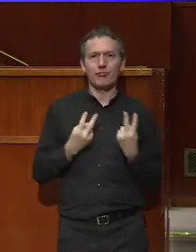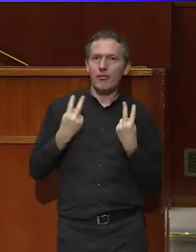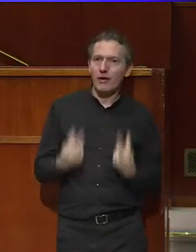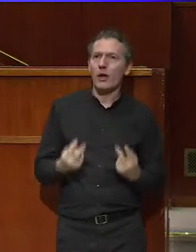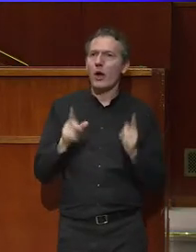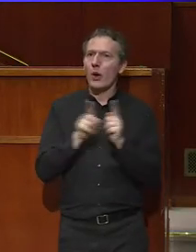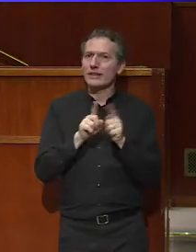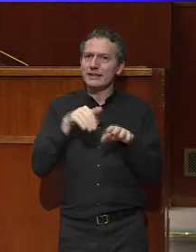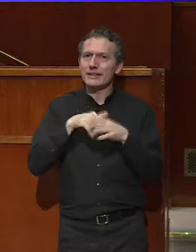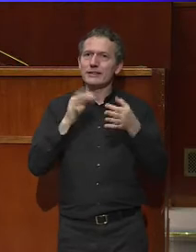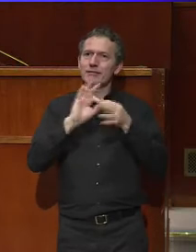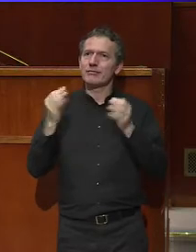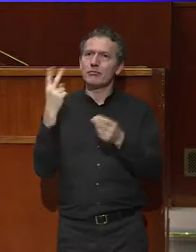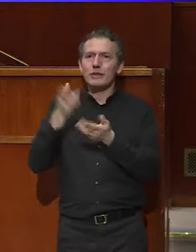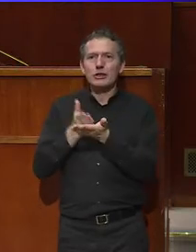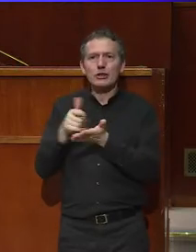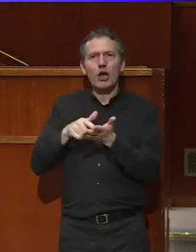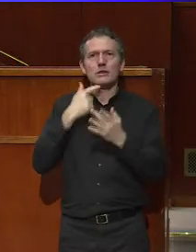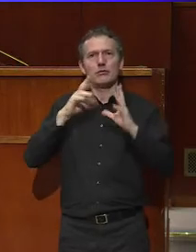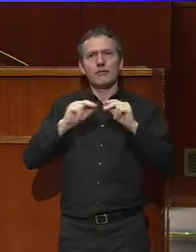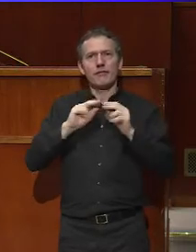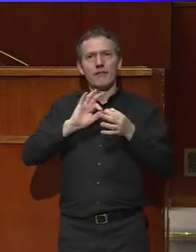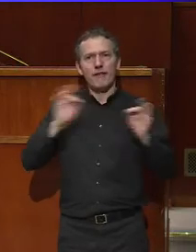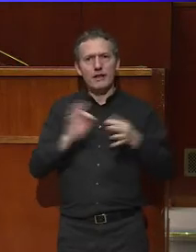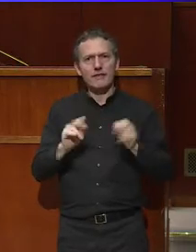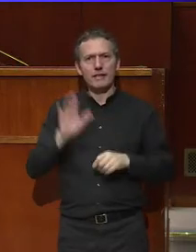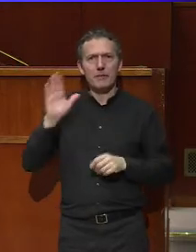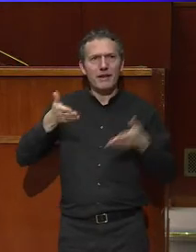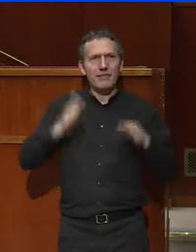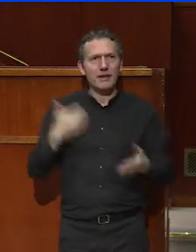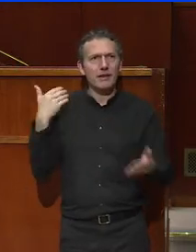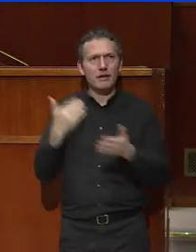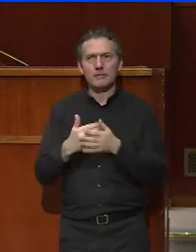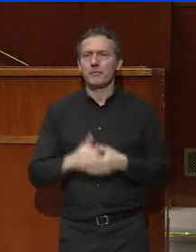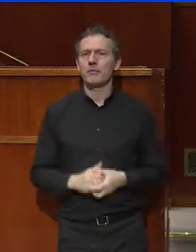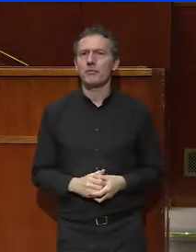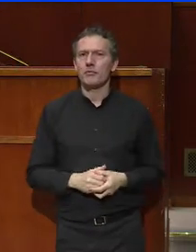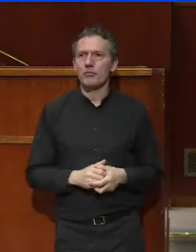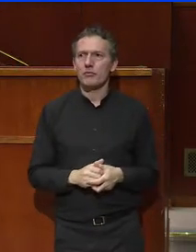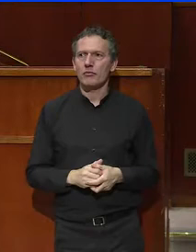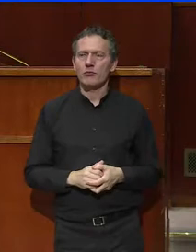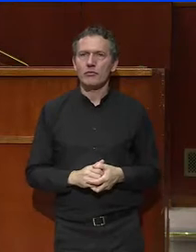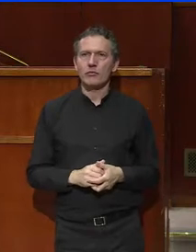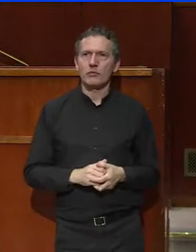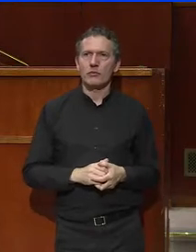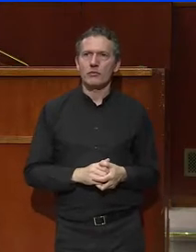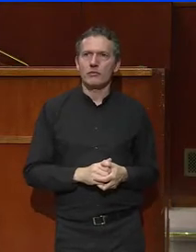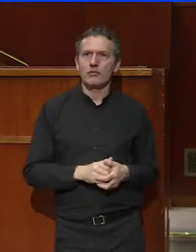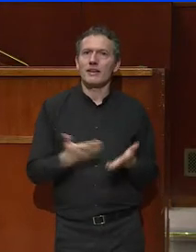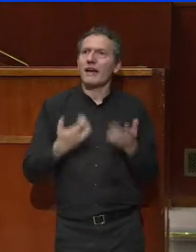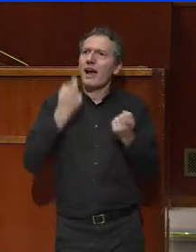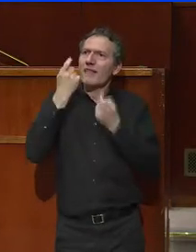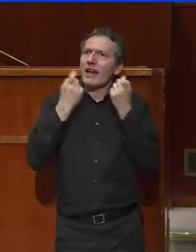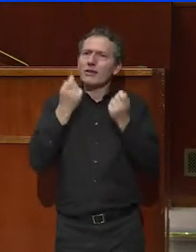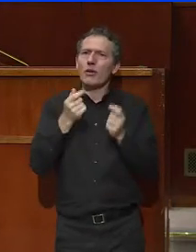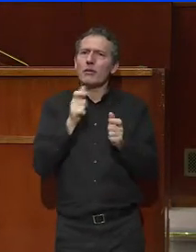son sens de la formule, ses phrases définitives qui héritaient ses contemporains autant qu'elle ravissait ses admirateurs. Cette réflexion, celle